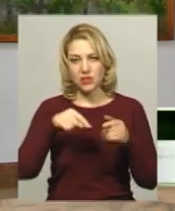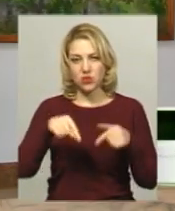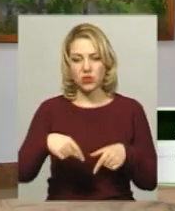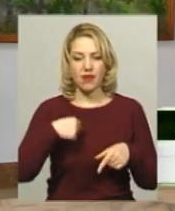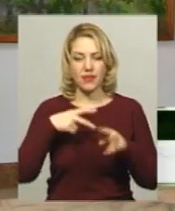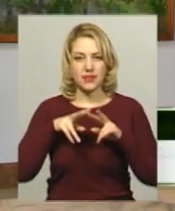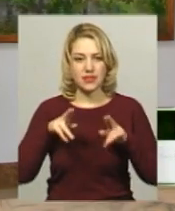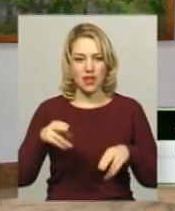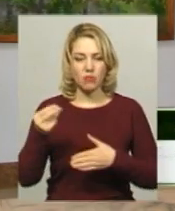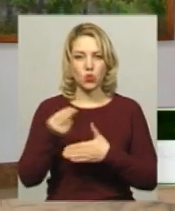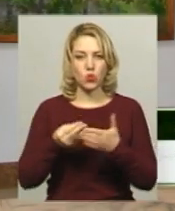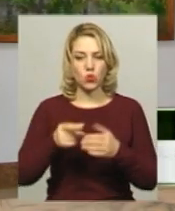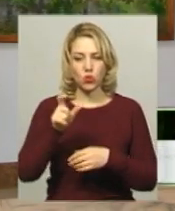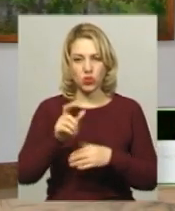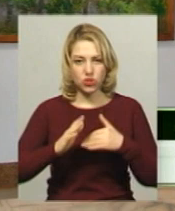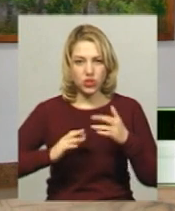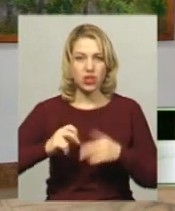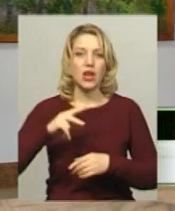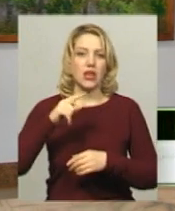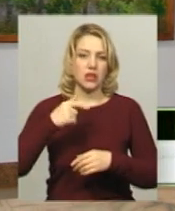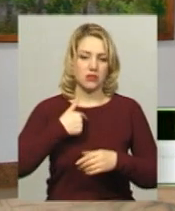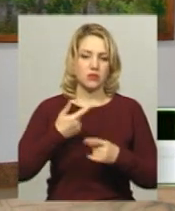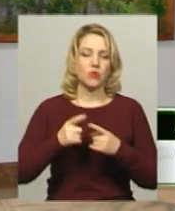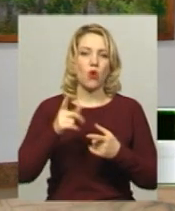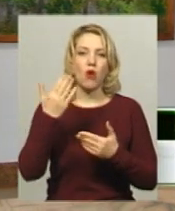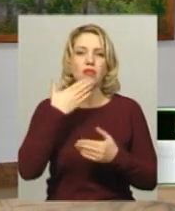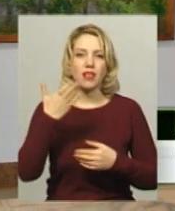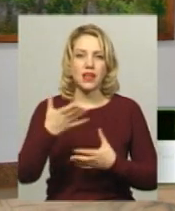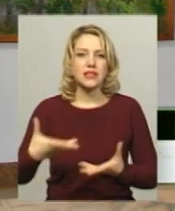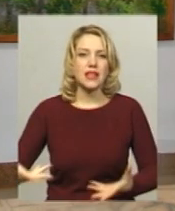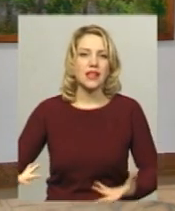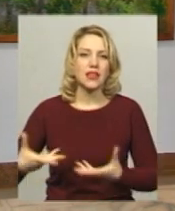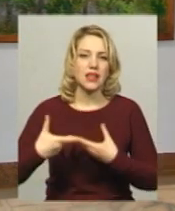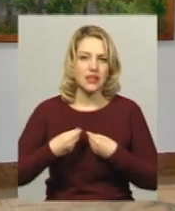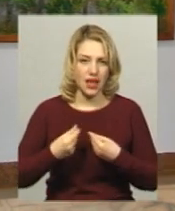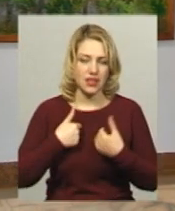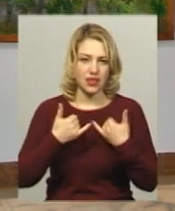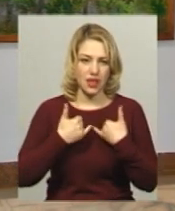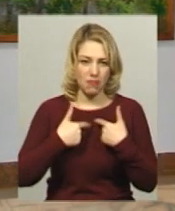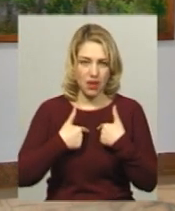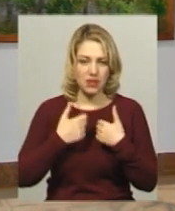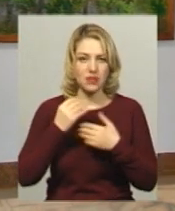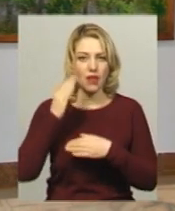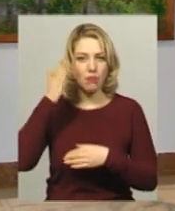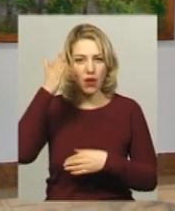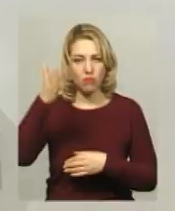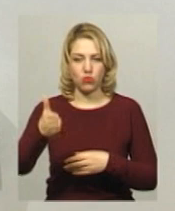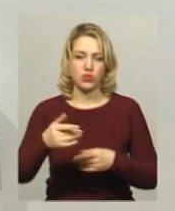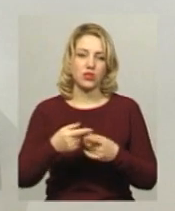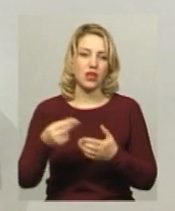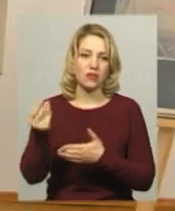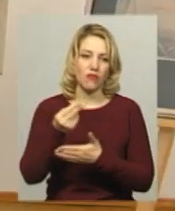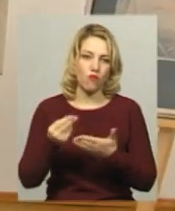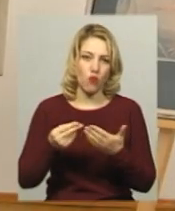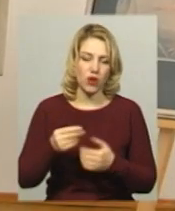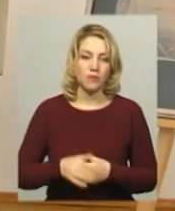лекція – це для мене як натхнення на майбутнє якісь твори. Про